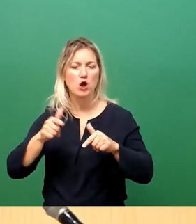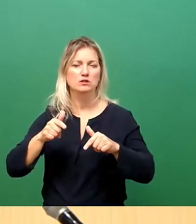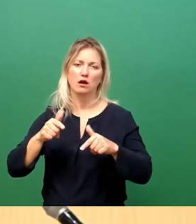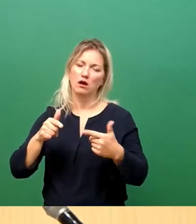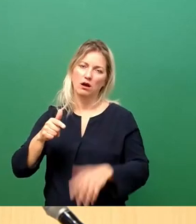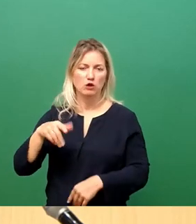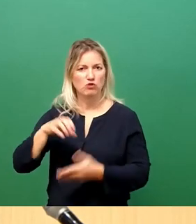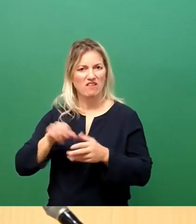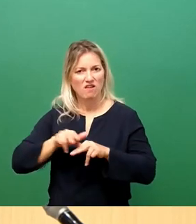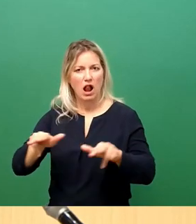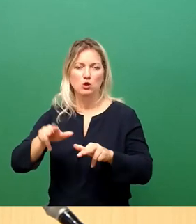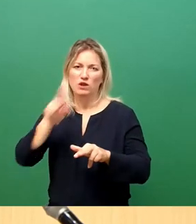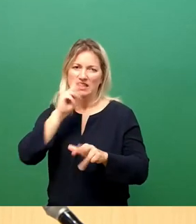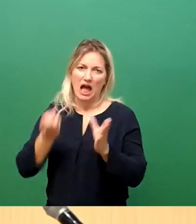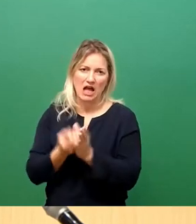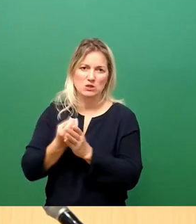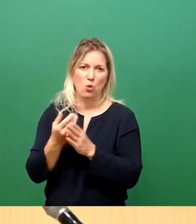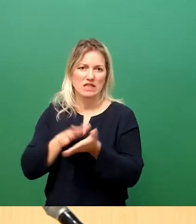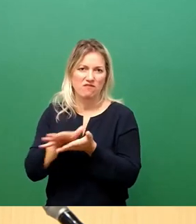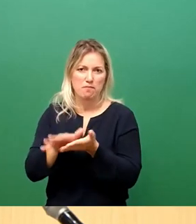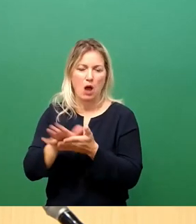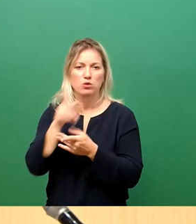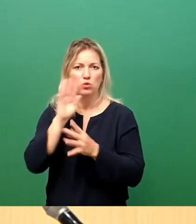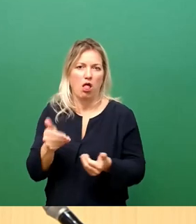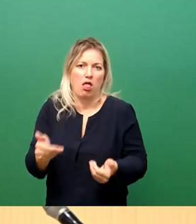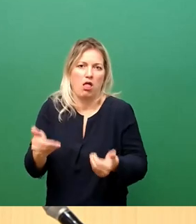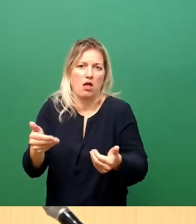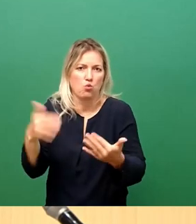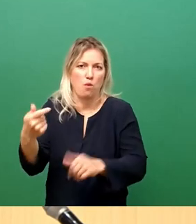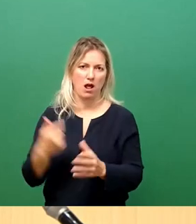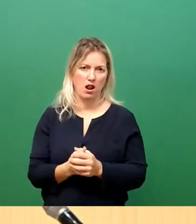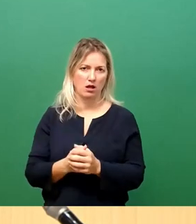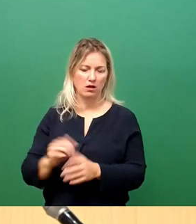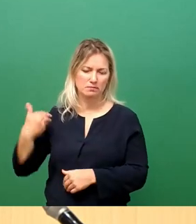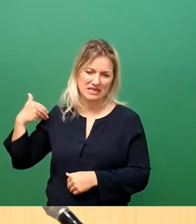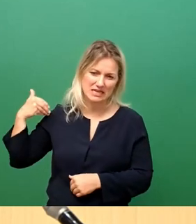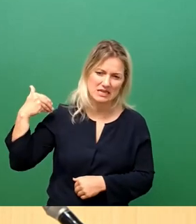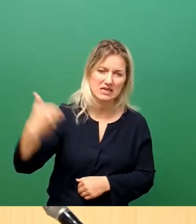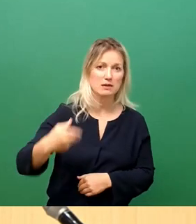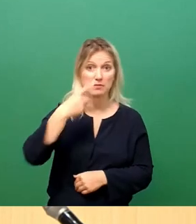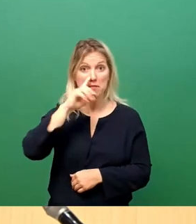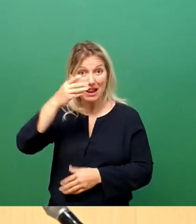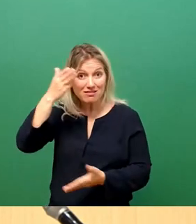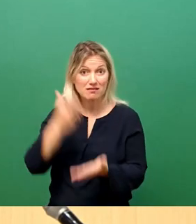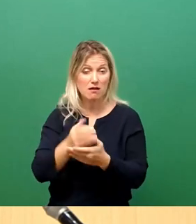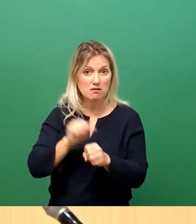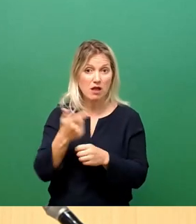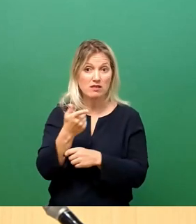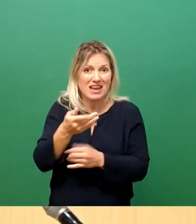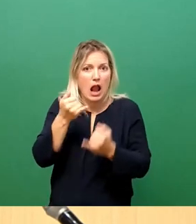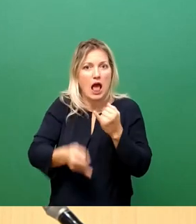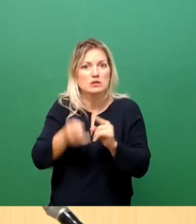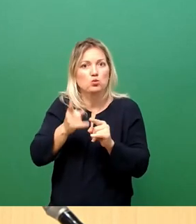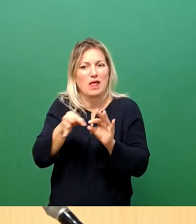zu weiteren Verzögerungen führen. Es ist nach Jahrzehnten Licht am Ende des Tunnels zu sehen. Wir sind auf den letzten 100 Metern eines Marathons.